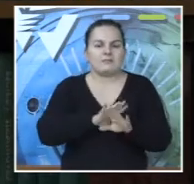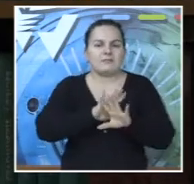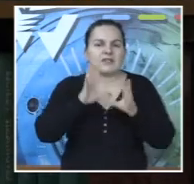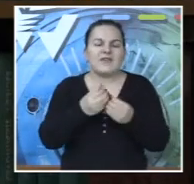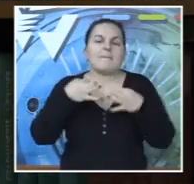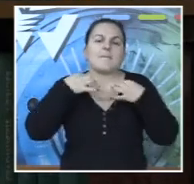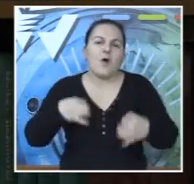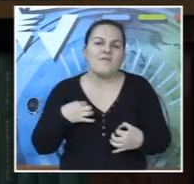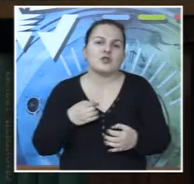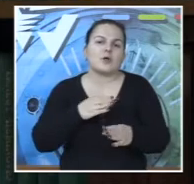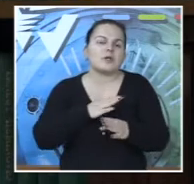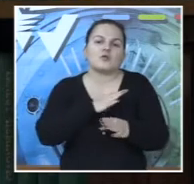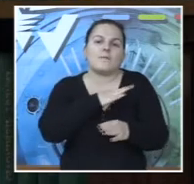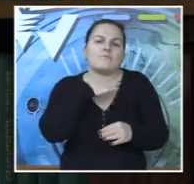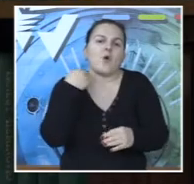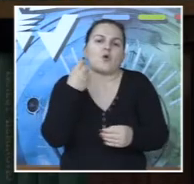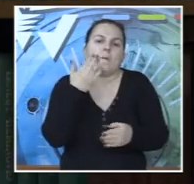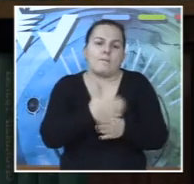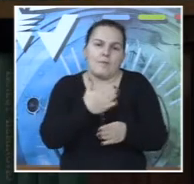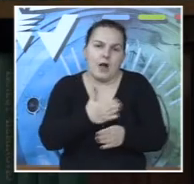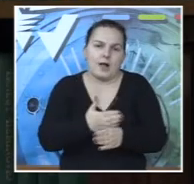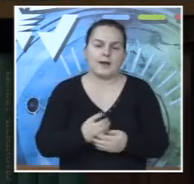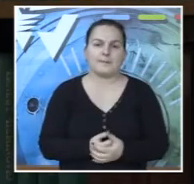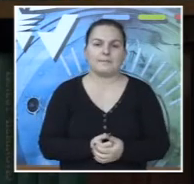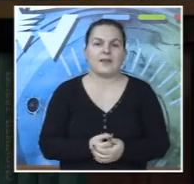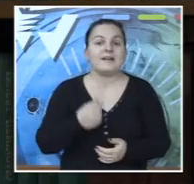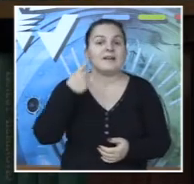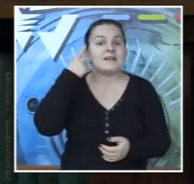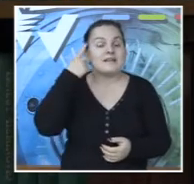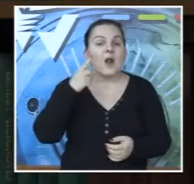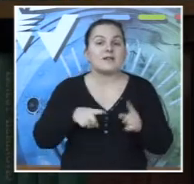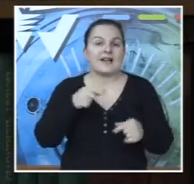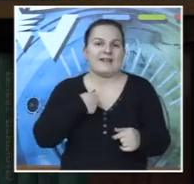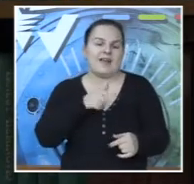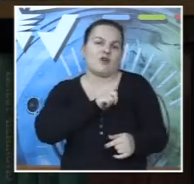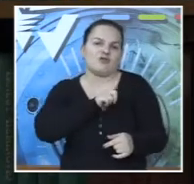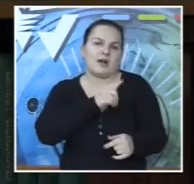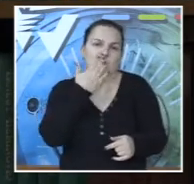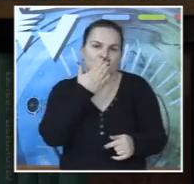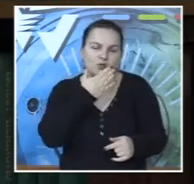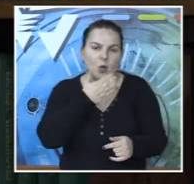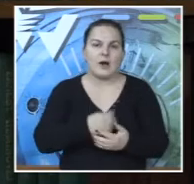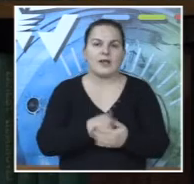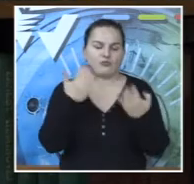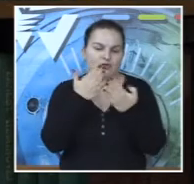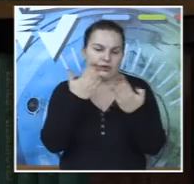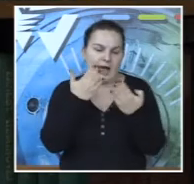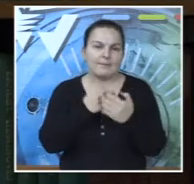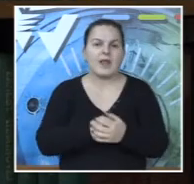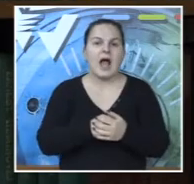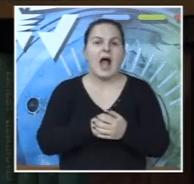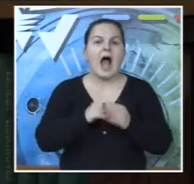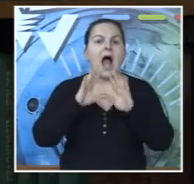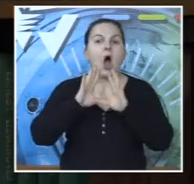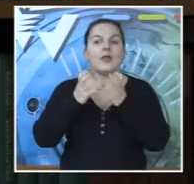unesem. Pri tom su, naravno, i profesori maksimalno pomagali. Znalo se nekad desi dok ja sedim u gimnaziji i čitam knjigu da